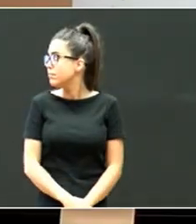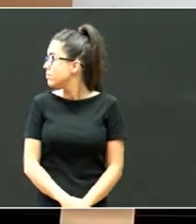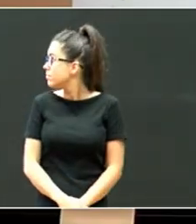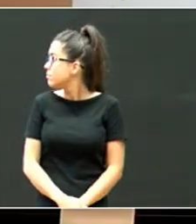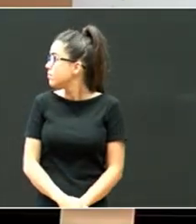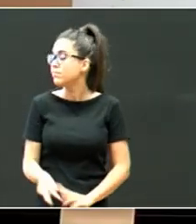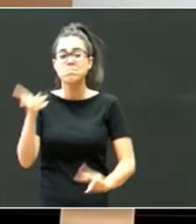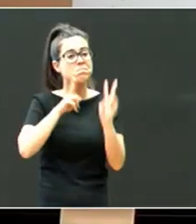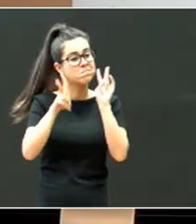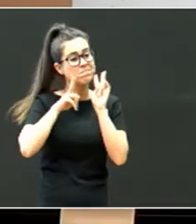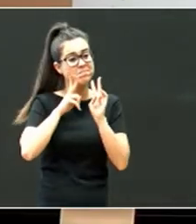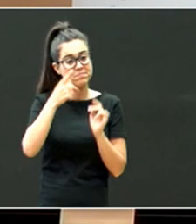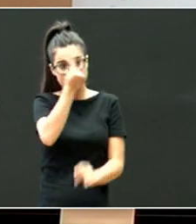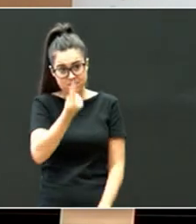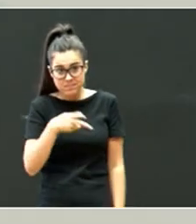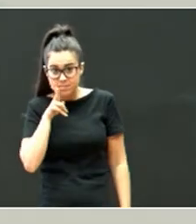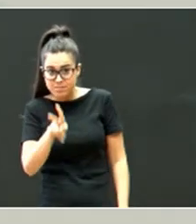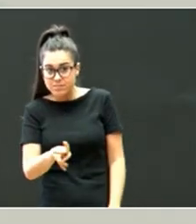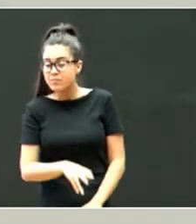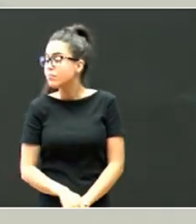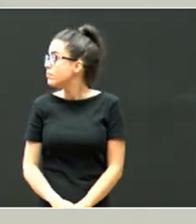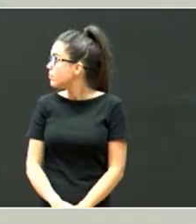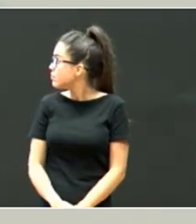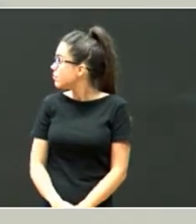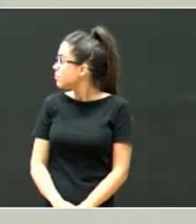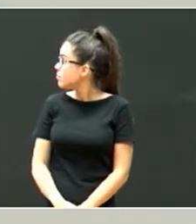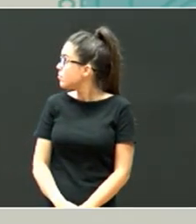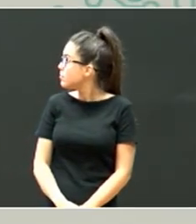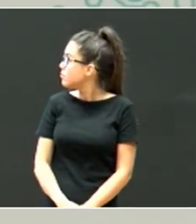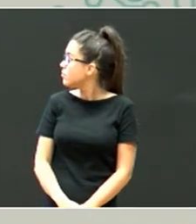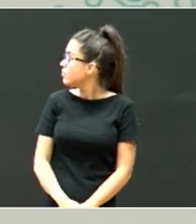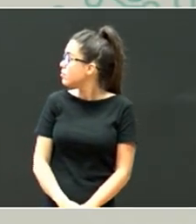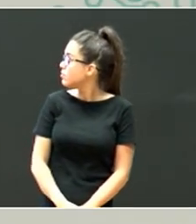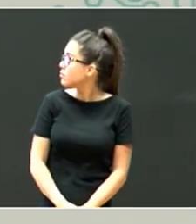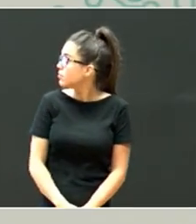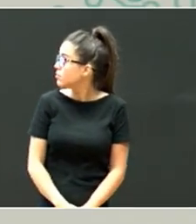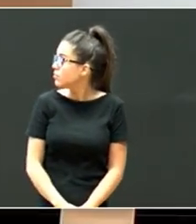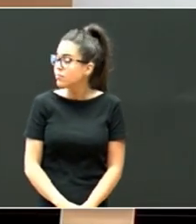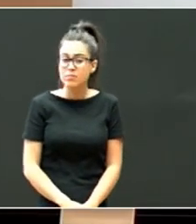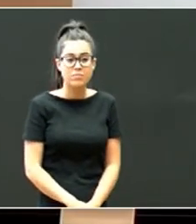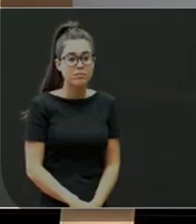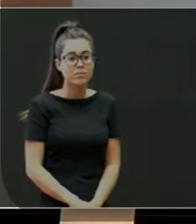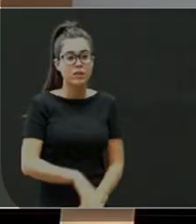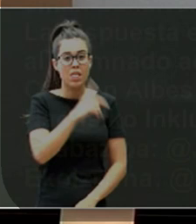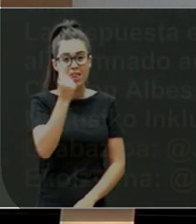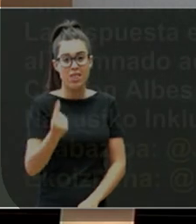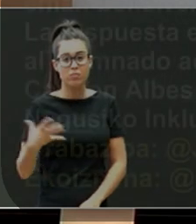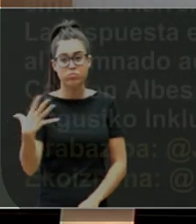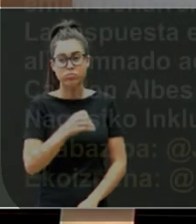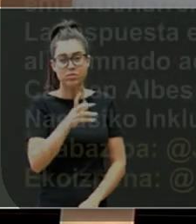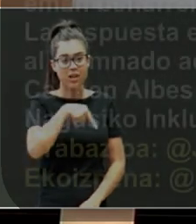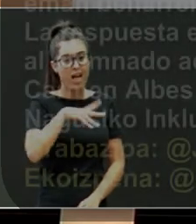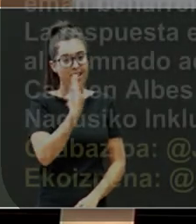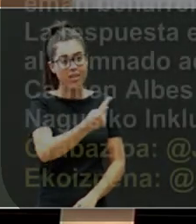ikusten duzuen marrazkiak, eta hor dagoen marrazkiak, dauden marrazki guztiauek, marrazki guztiauek, badaukate bere